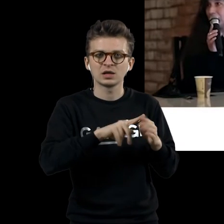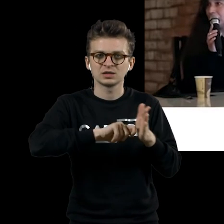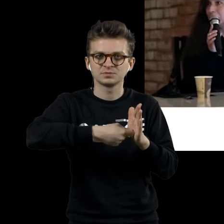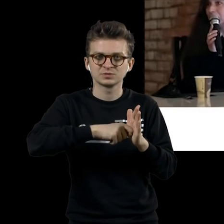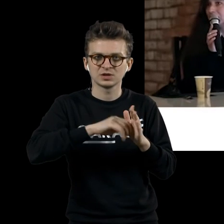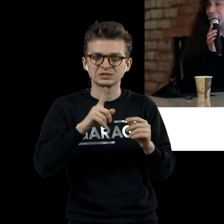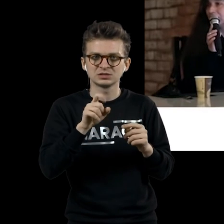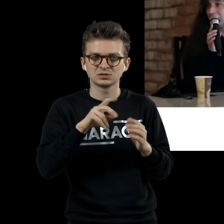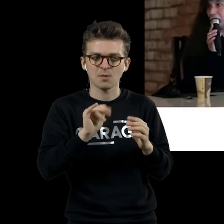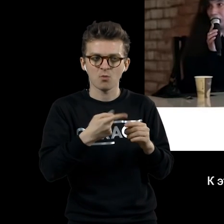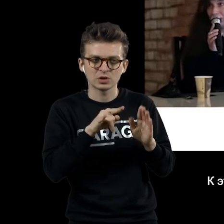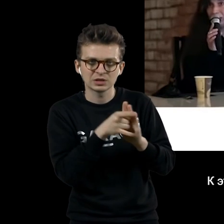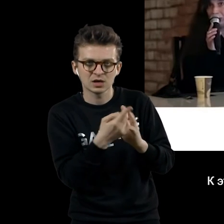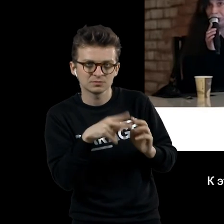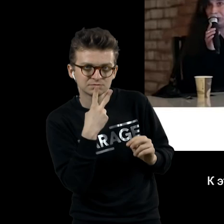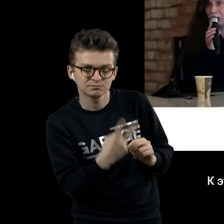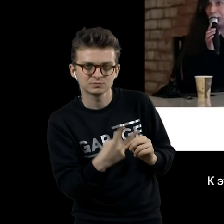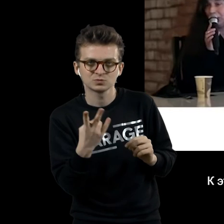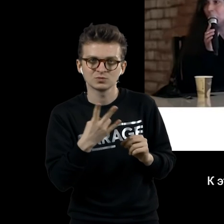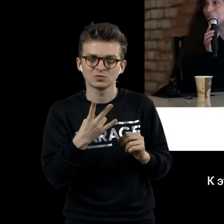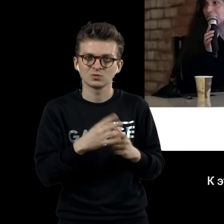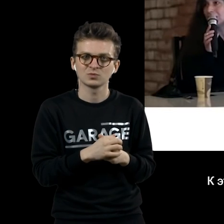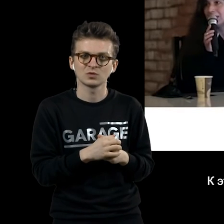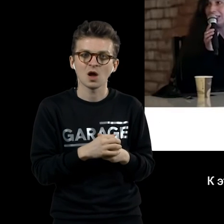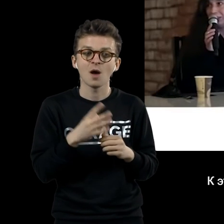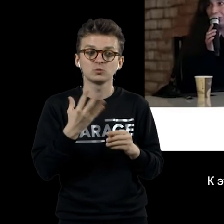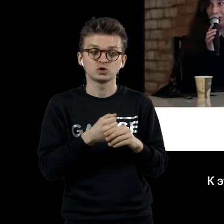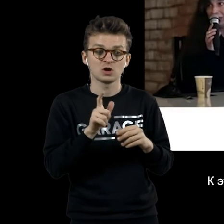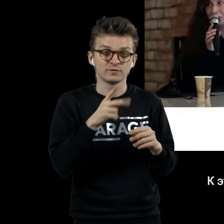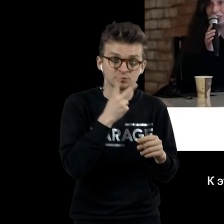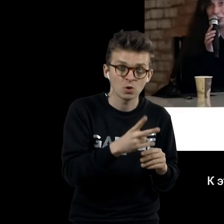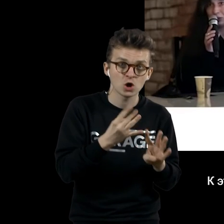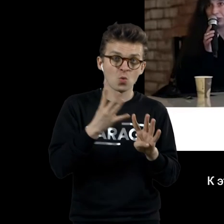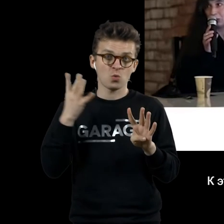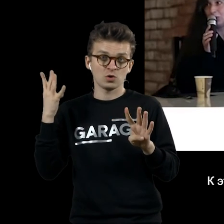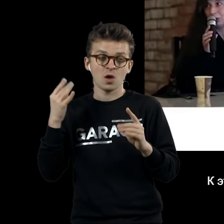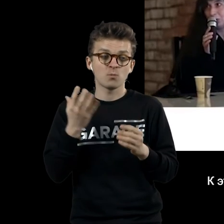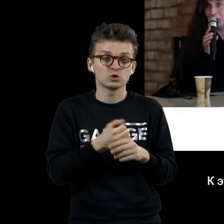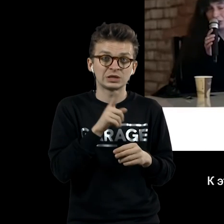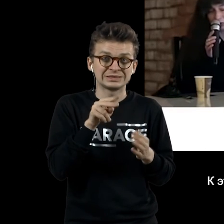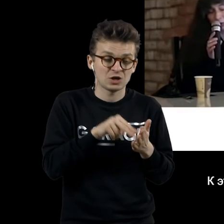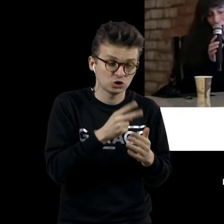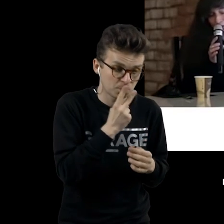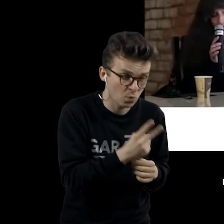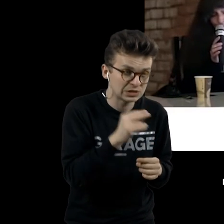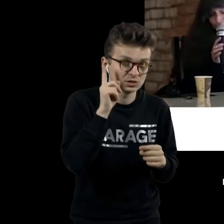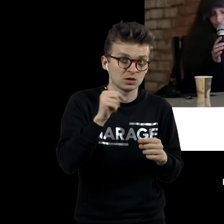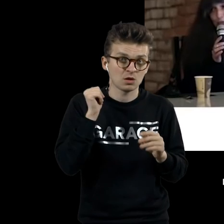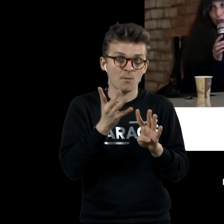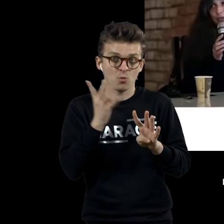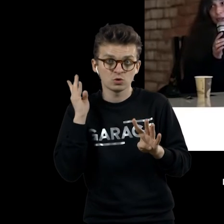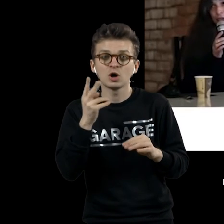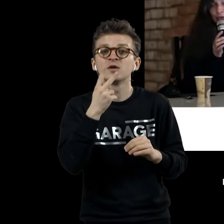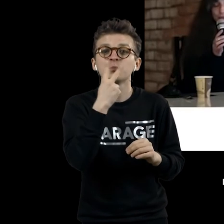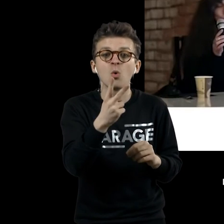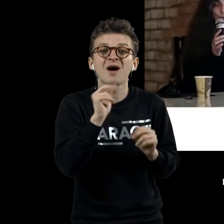зрители его видят. Естественно, этому произведению стоит очередь. И ты стоишь и знаешь, что за тобой стоит очередь, которая смотрит, как ты смотрю